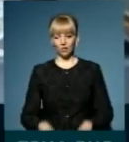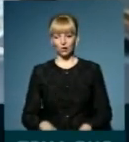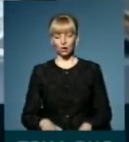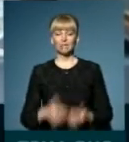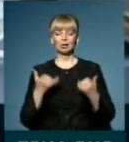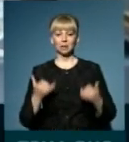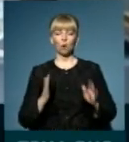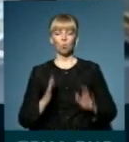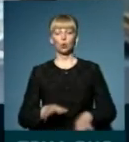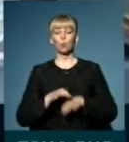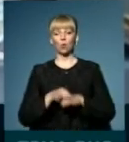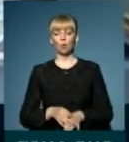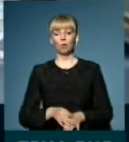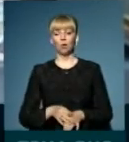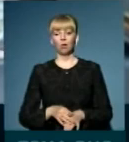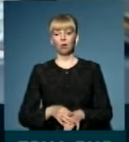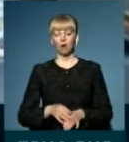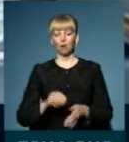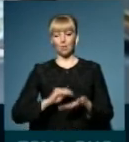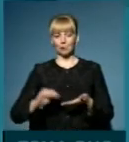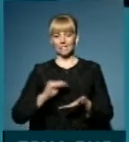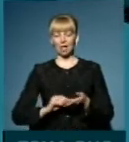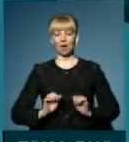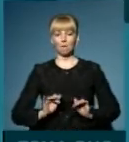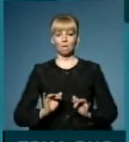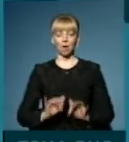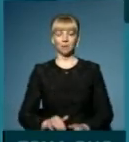і наразі буде проводитись ефективна прописна кампанія.